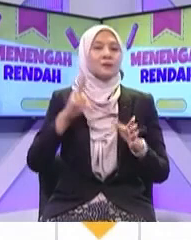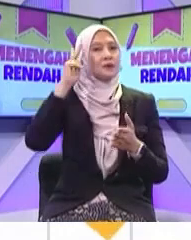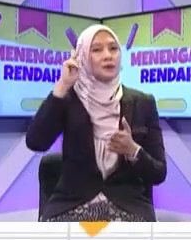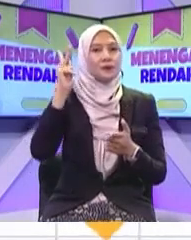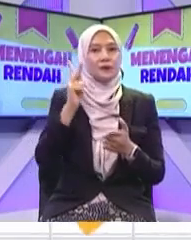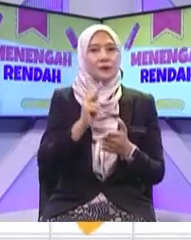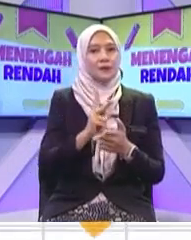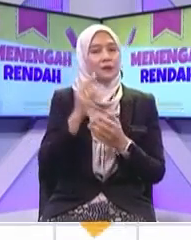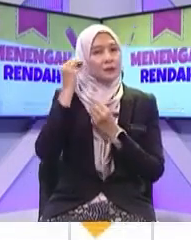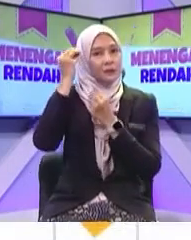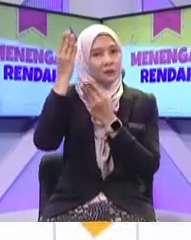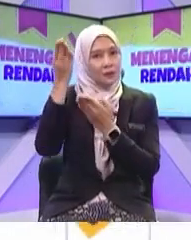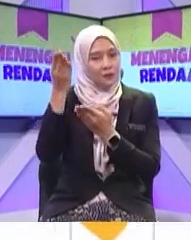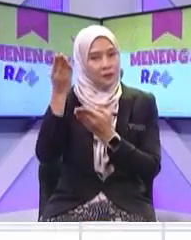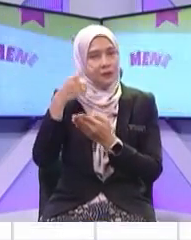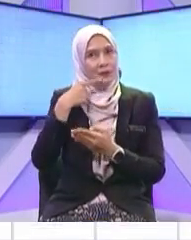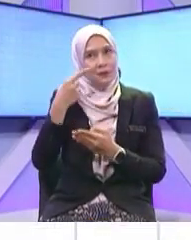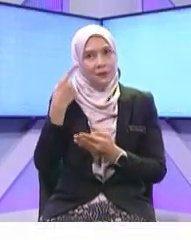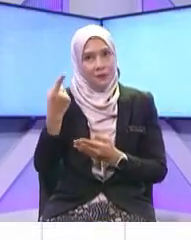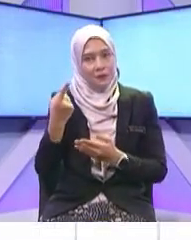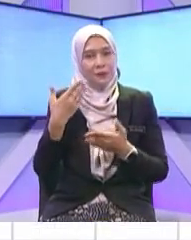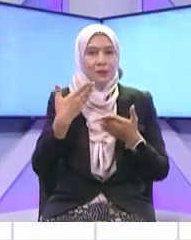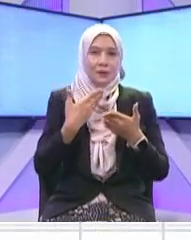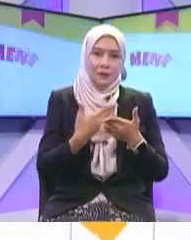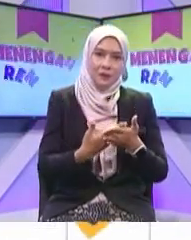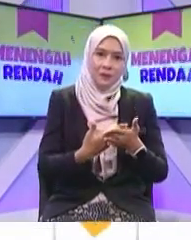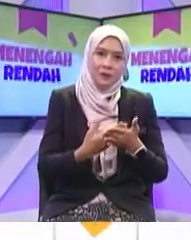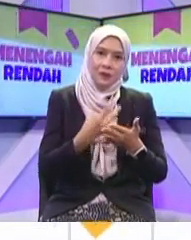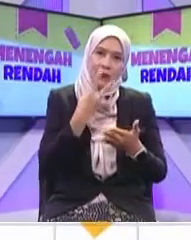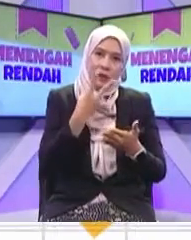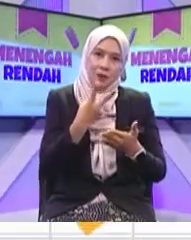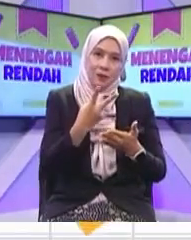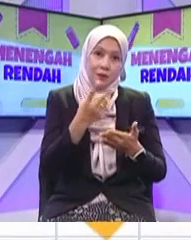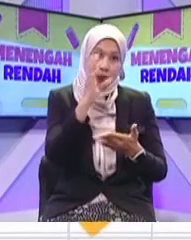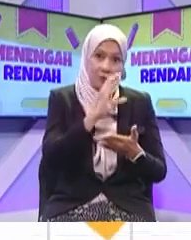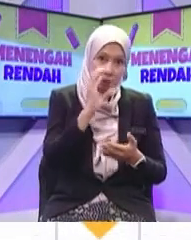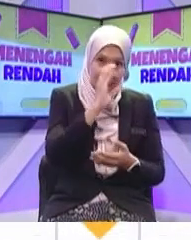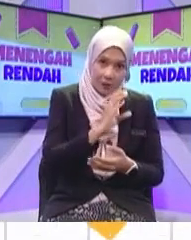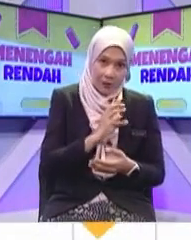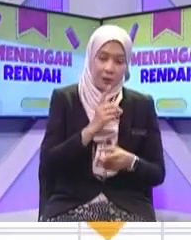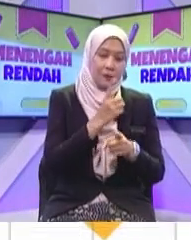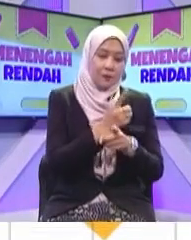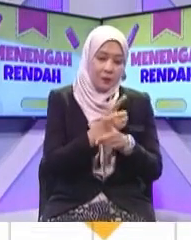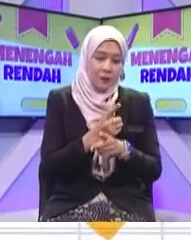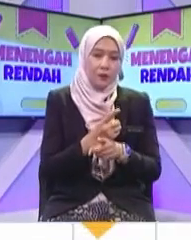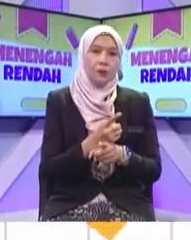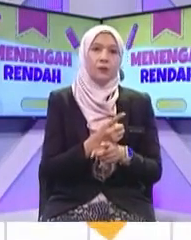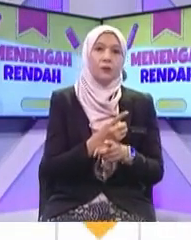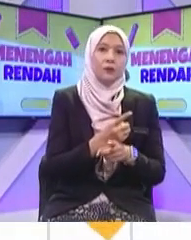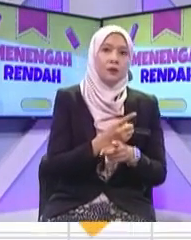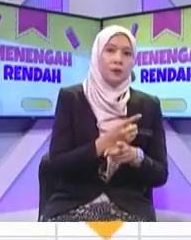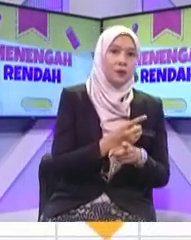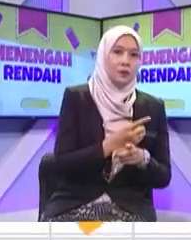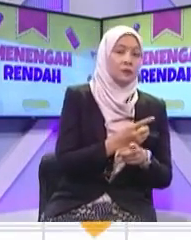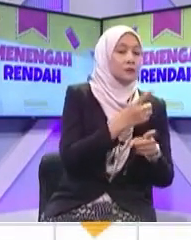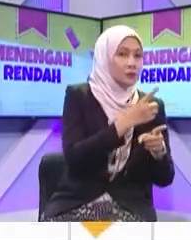maklumat tersebut sehinggalah saya mengesahkan kesahian maklumat tersebut ok nak sahkan tu macam